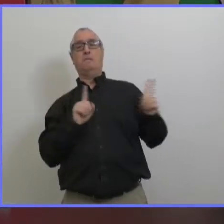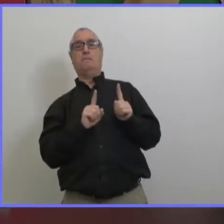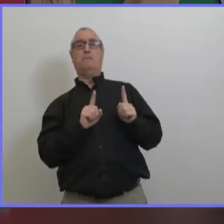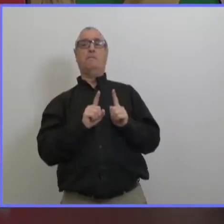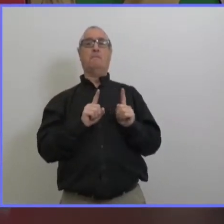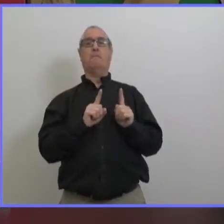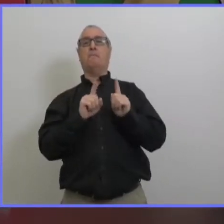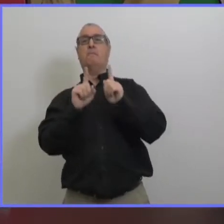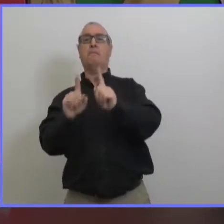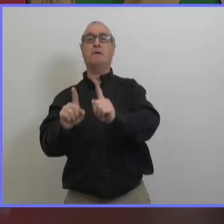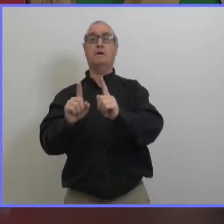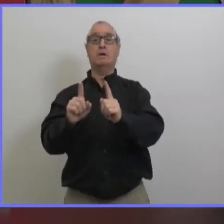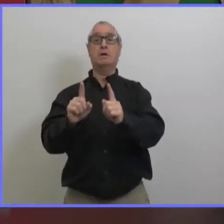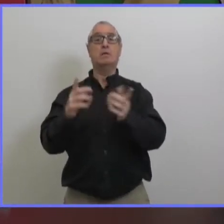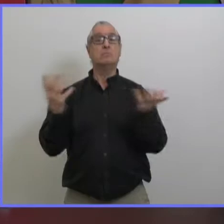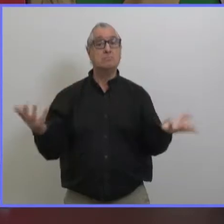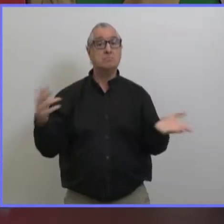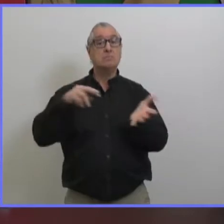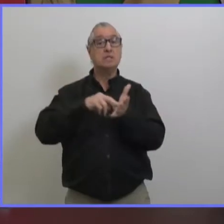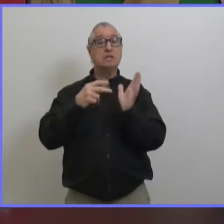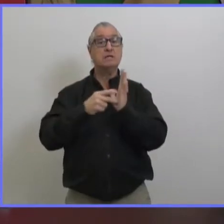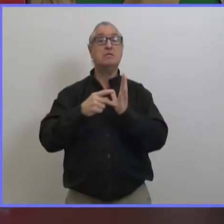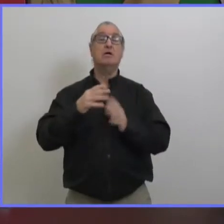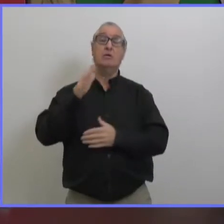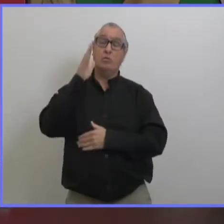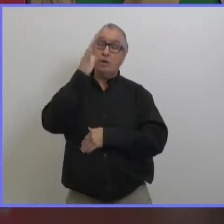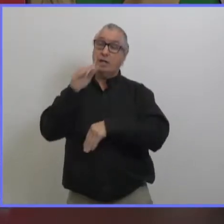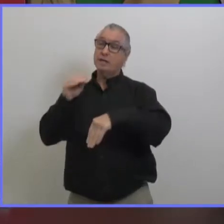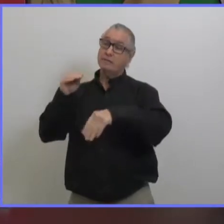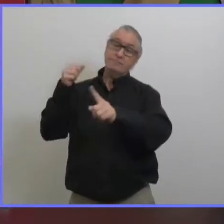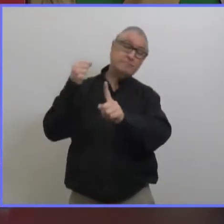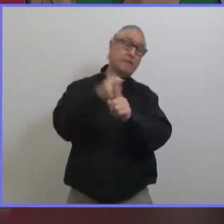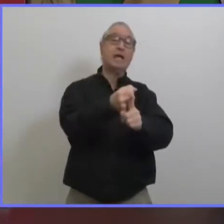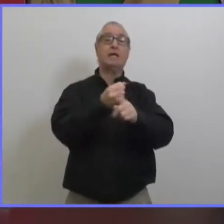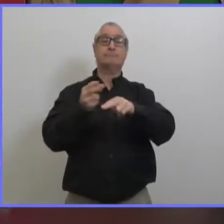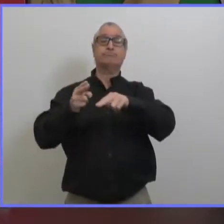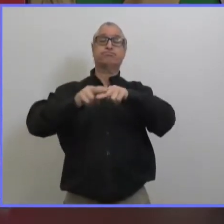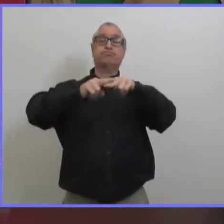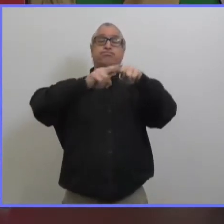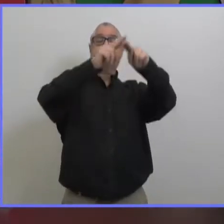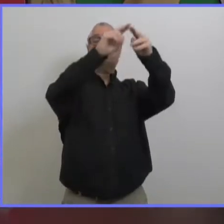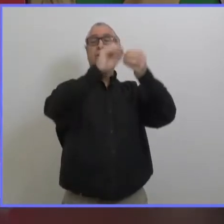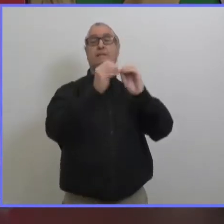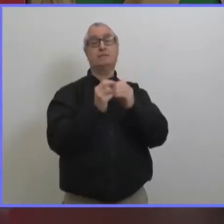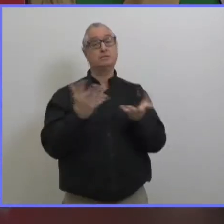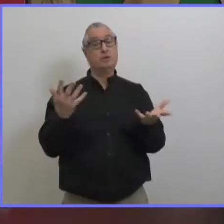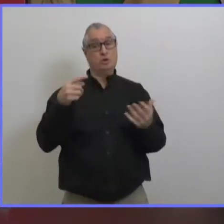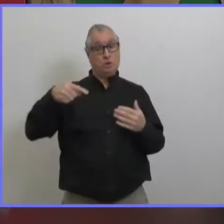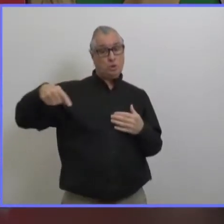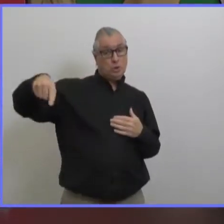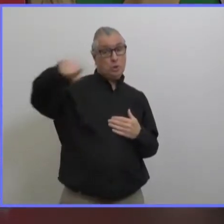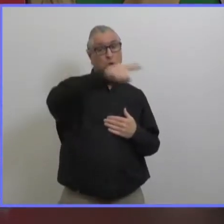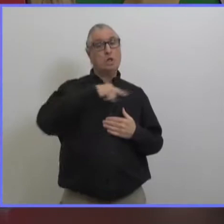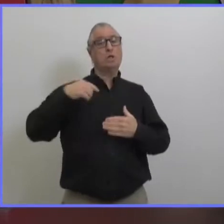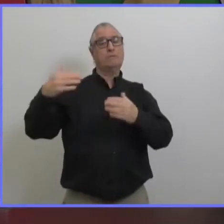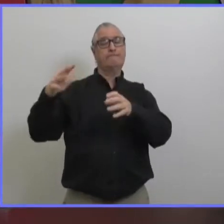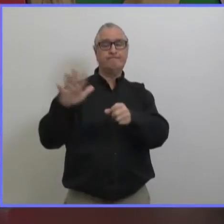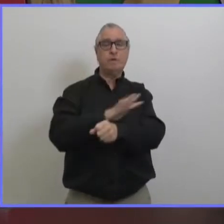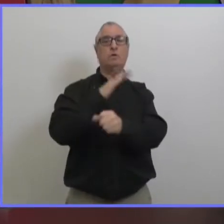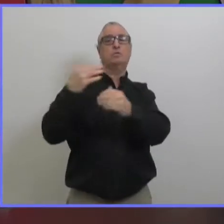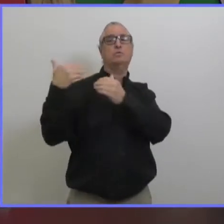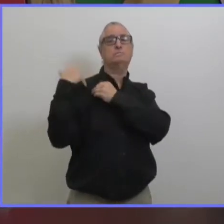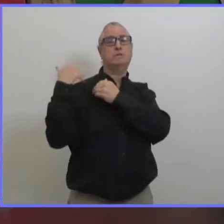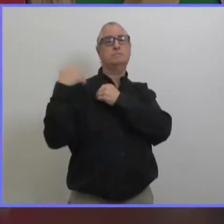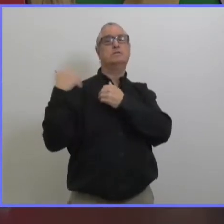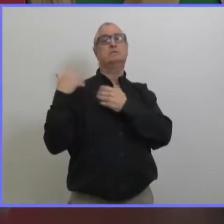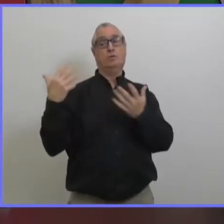restaurants donc c'est vraiment ça incombe à tout le monde de s'assurer que on respecte tous les règles pour qu'on puisse continuer à aller